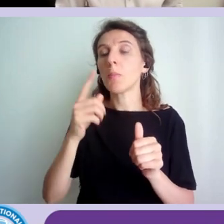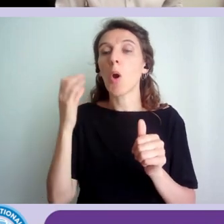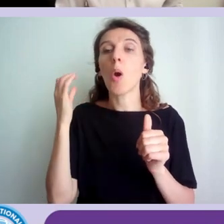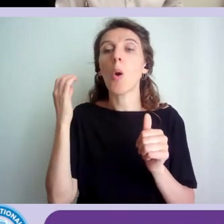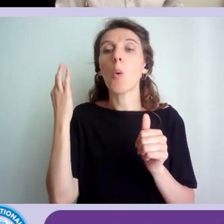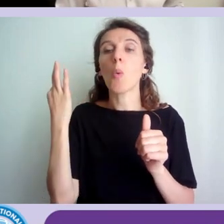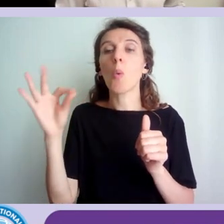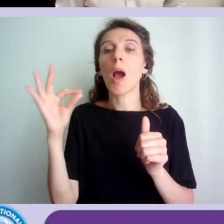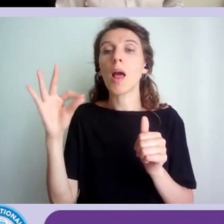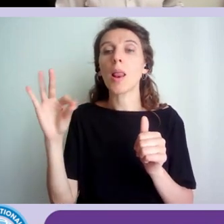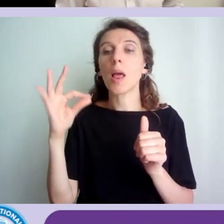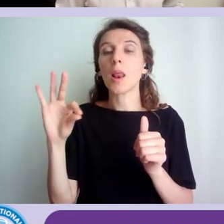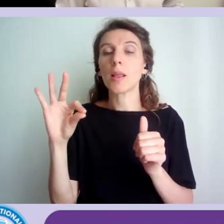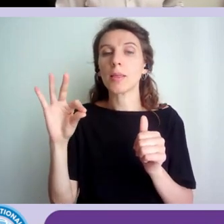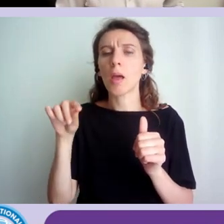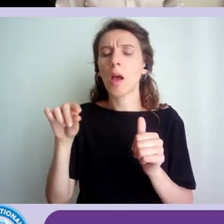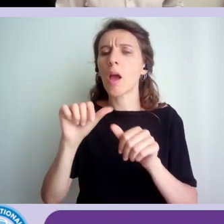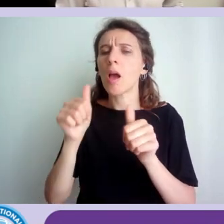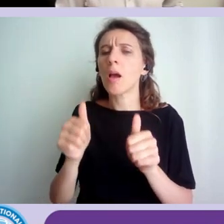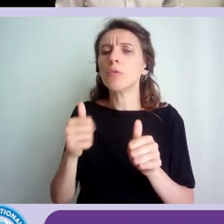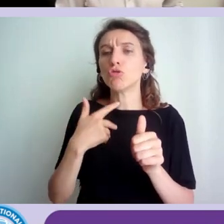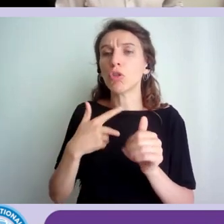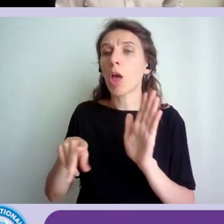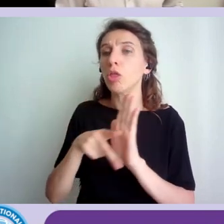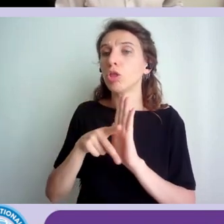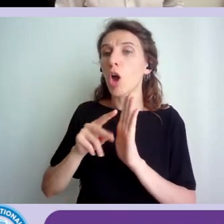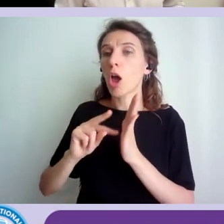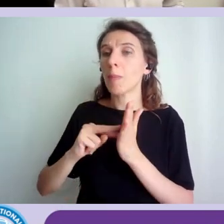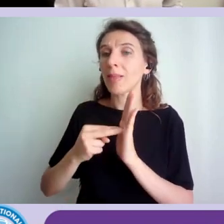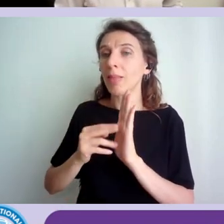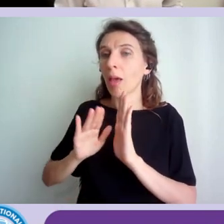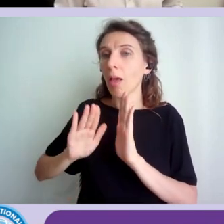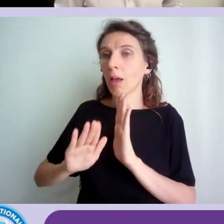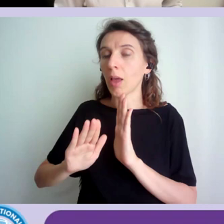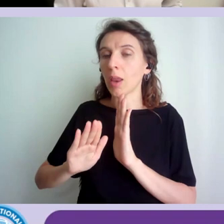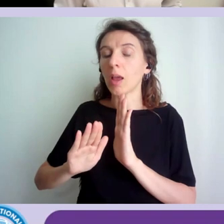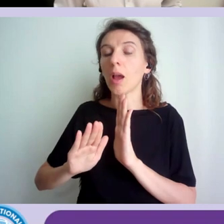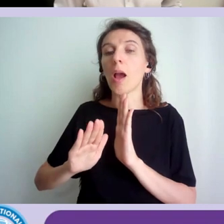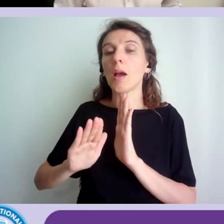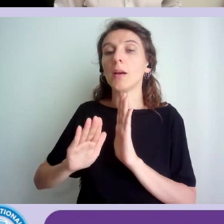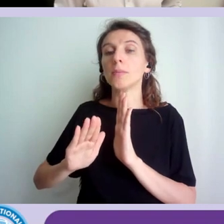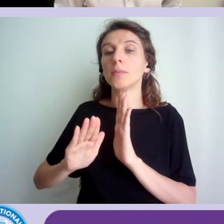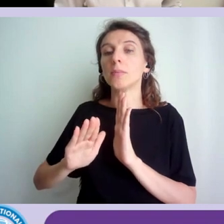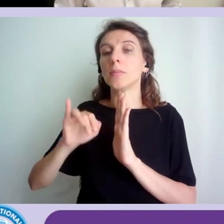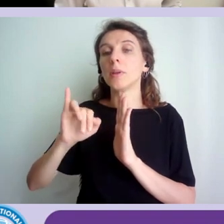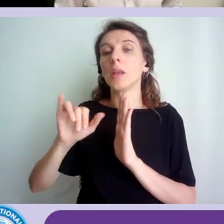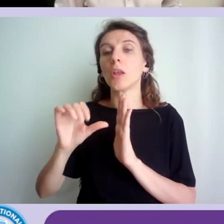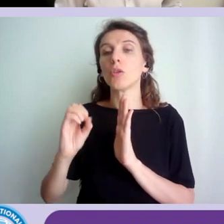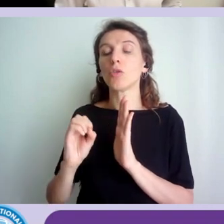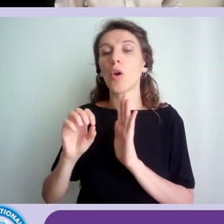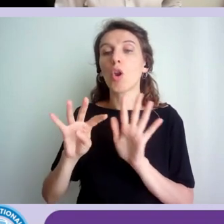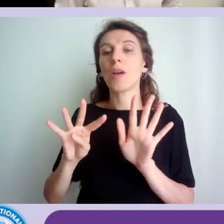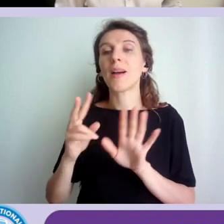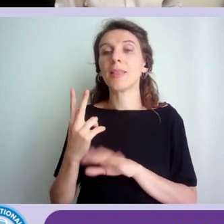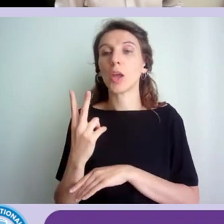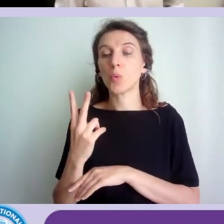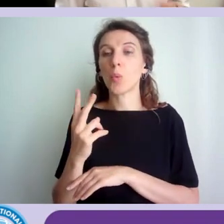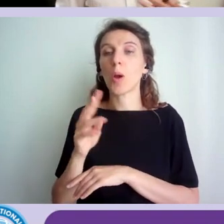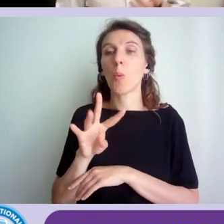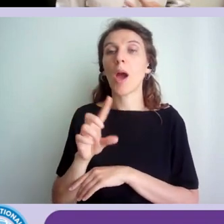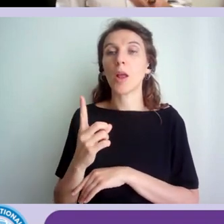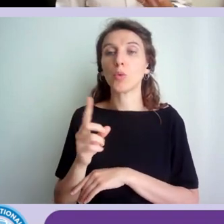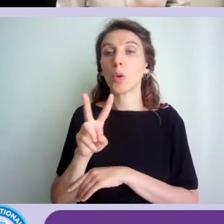da una norma tecnica, che nello specifico è l'ISO 9241-210,